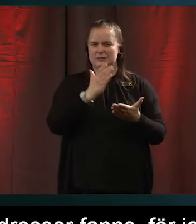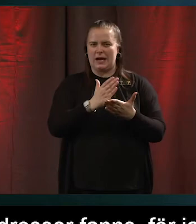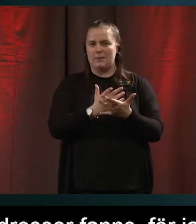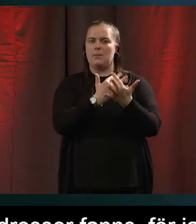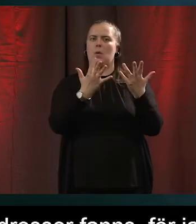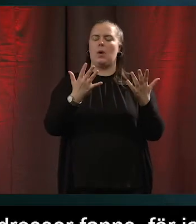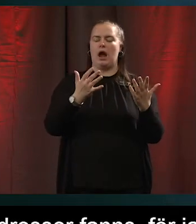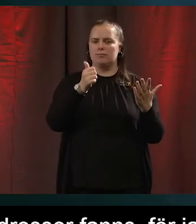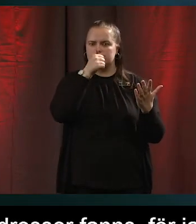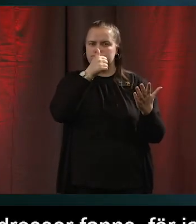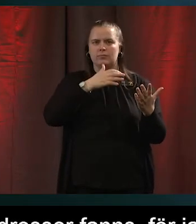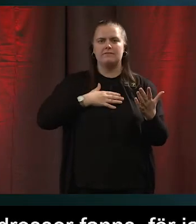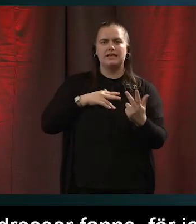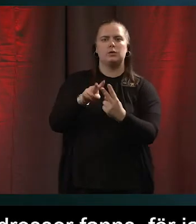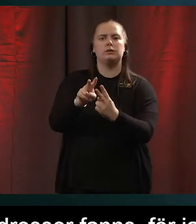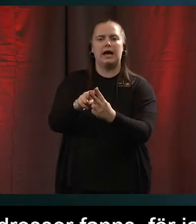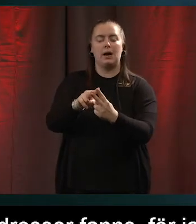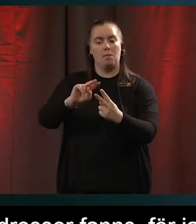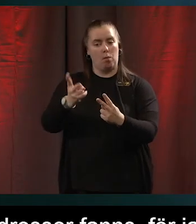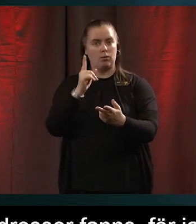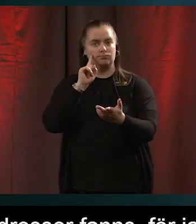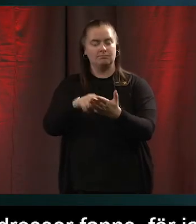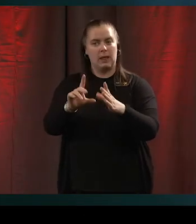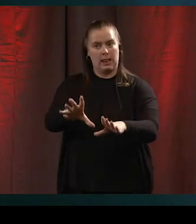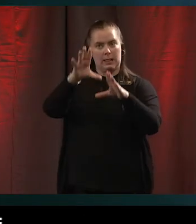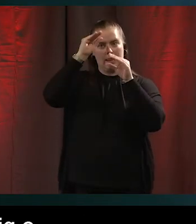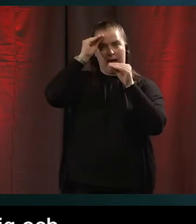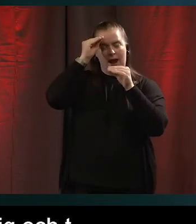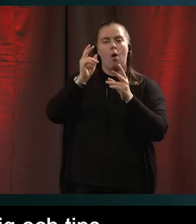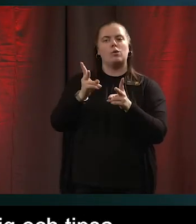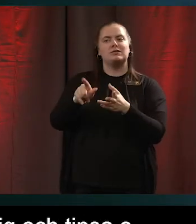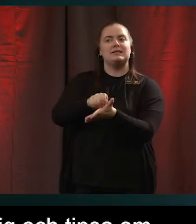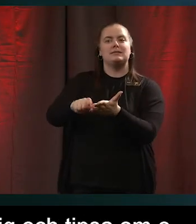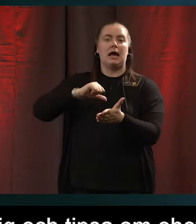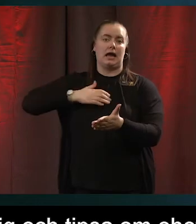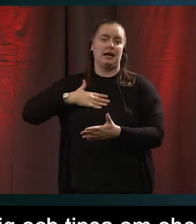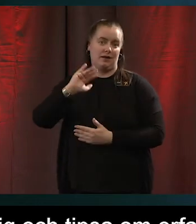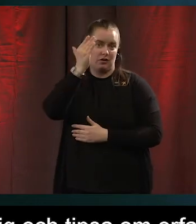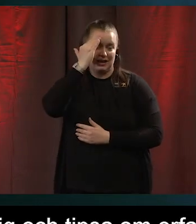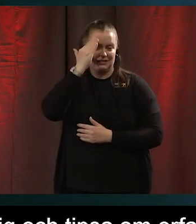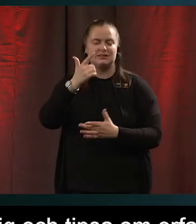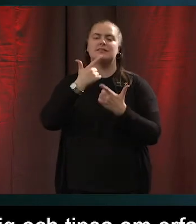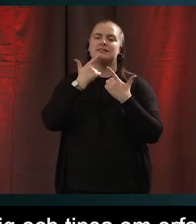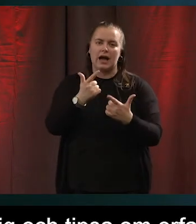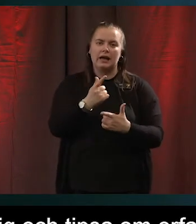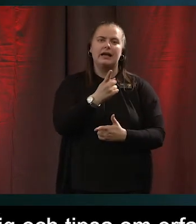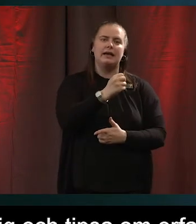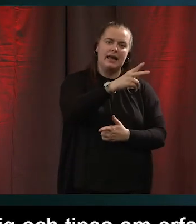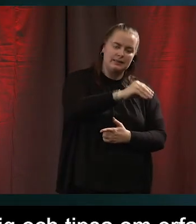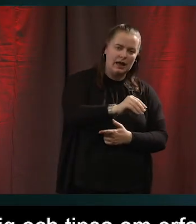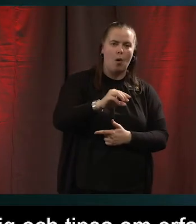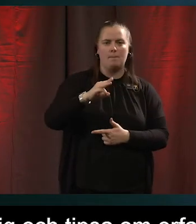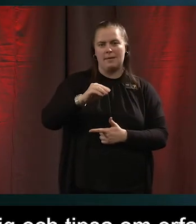som verkligen vill höra av sig och både lära sig från er och tipsa om sina erfarenheter. Tusen tack Lena och Madeleine i Borås.